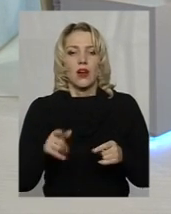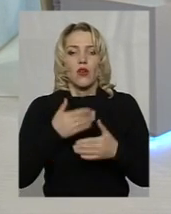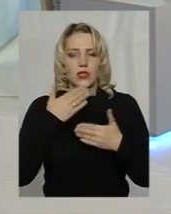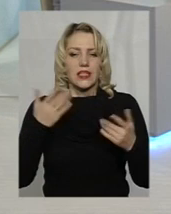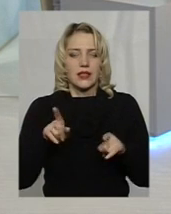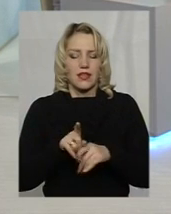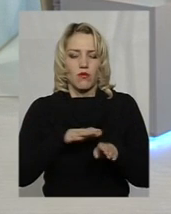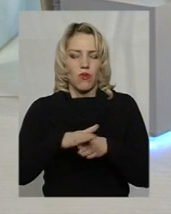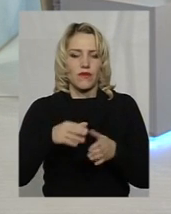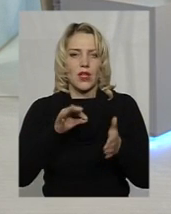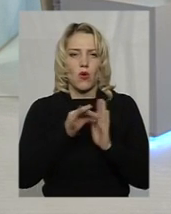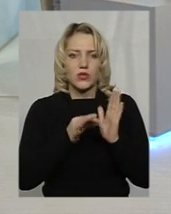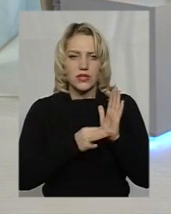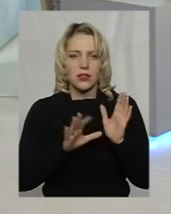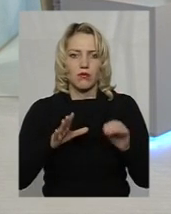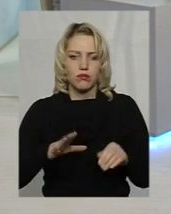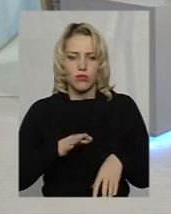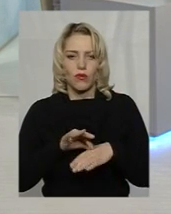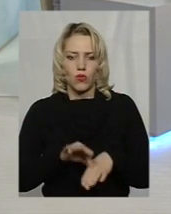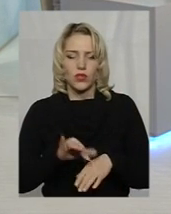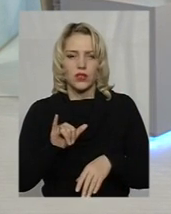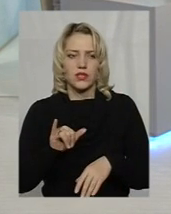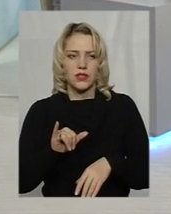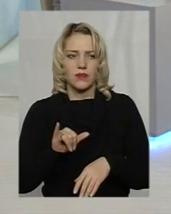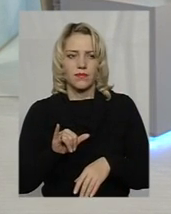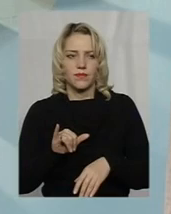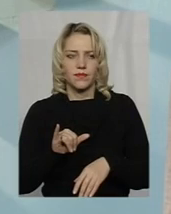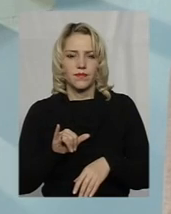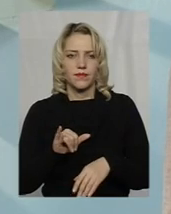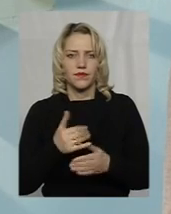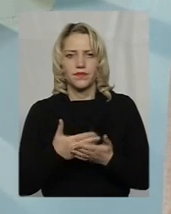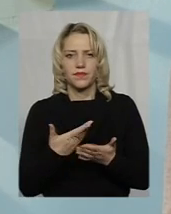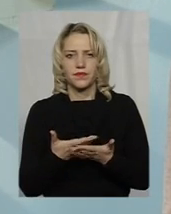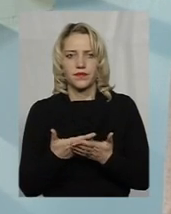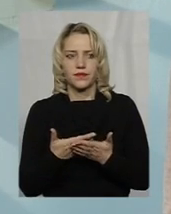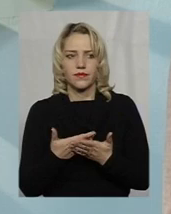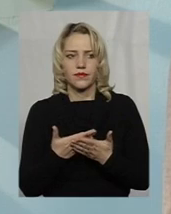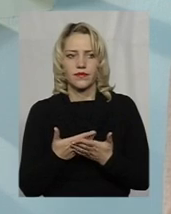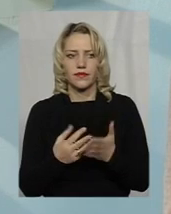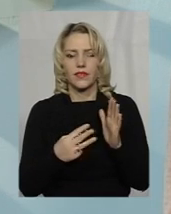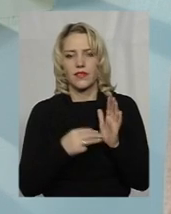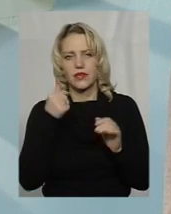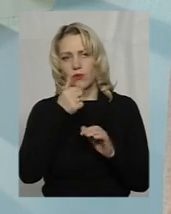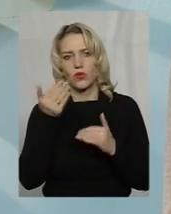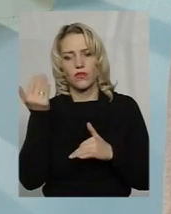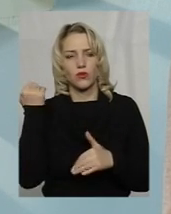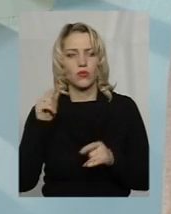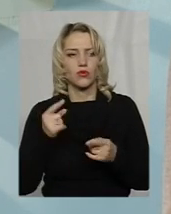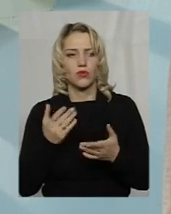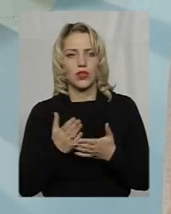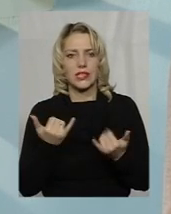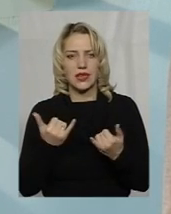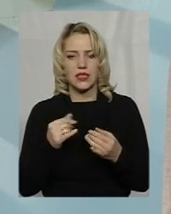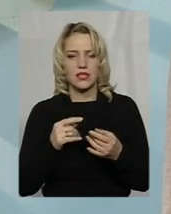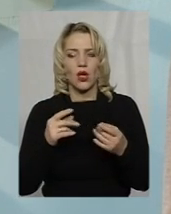повна проводилася ще, ось, щоб тільки не сказати не точно, мінімум років 8 тому, і тому зараз є потреба